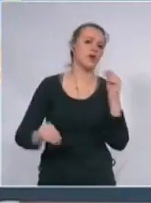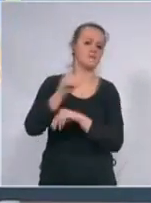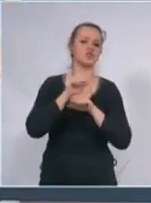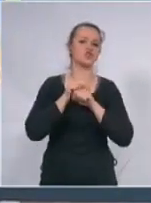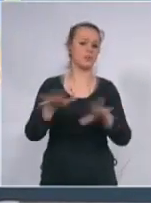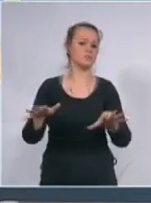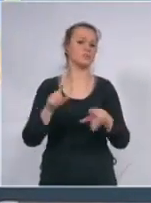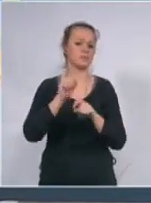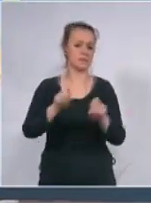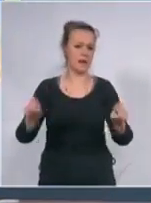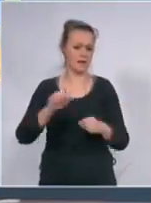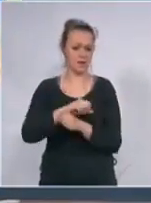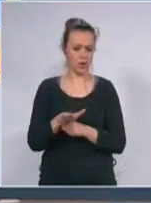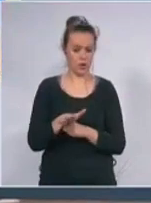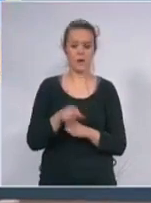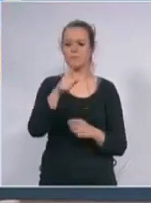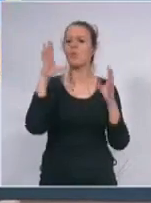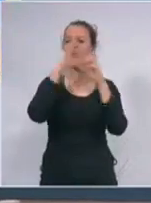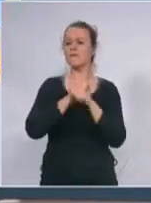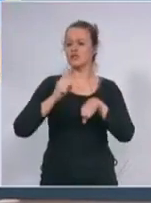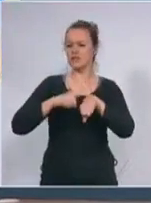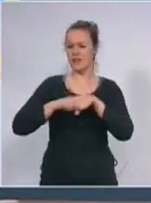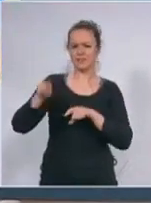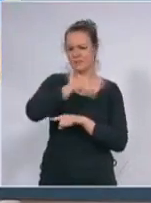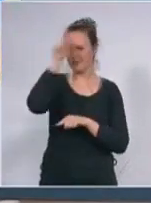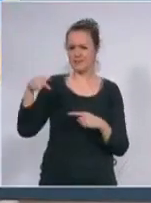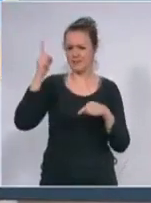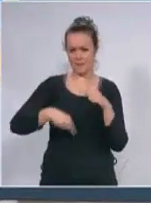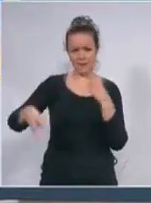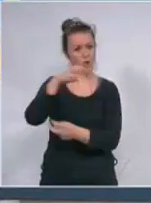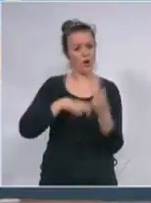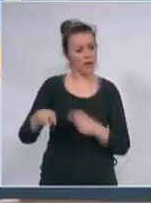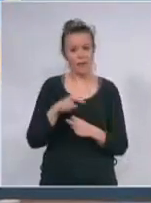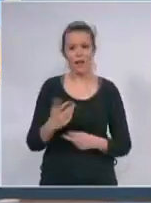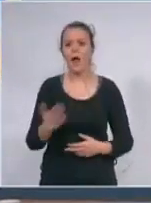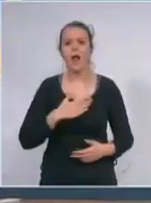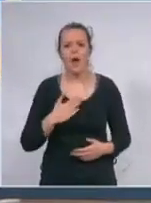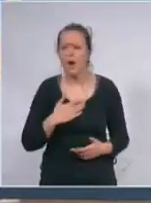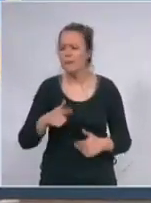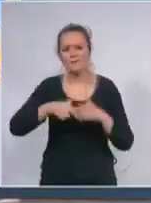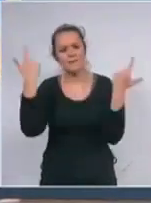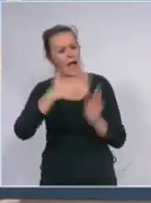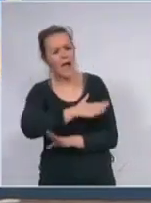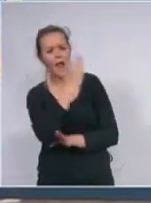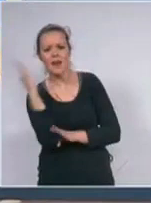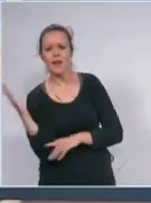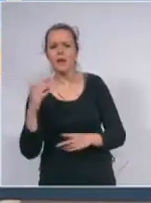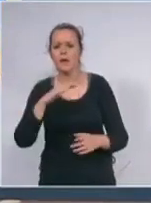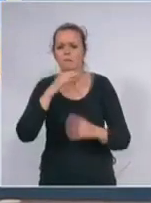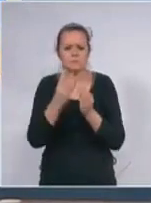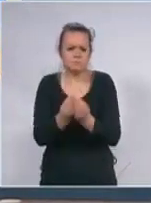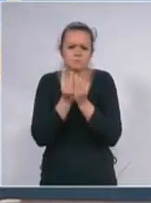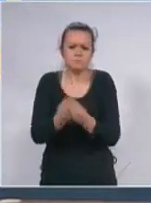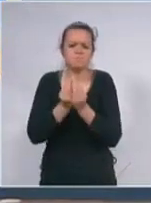Mi imamo zabranu kretanju u večenjem satima i to je ono što stoji ali i dalje imamo u toku dana puna šetališta imamo puna igrališta